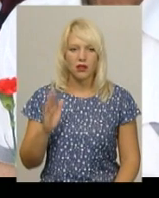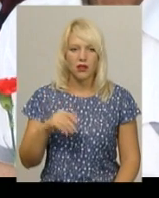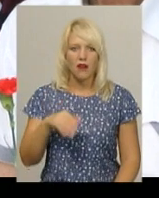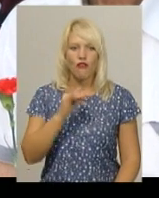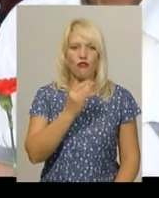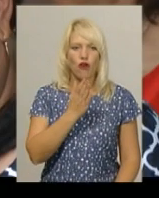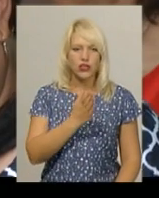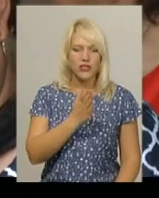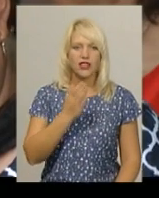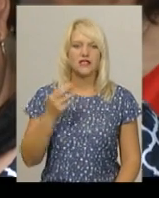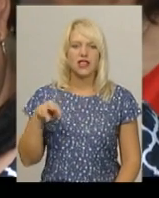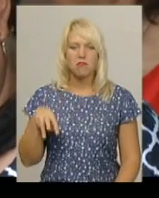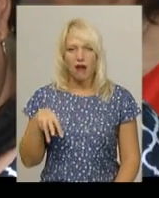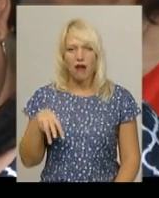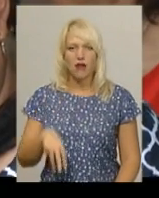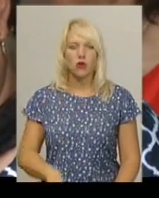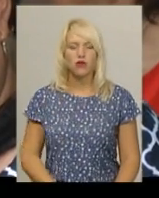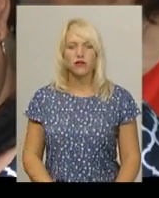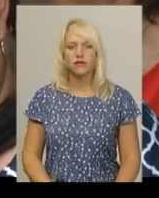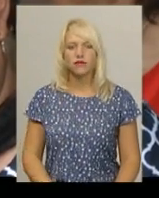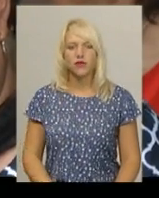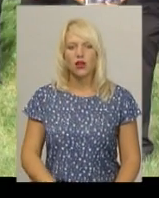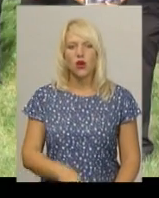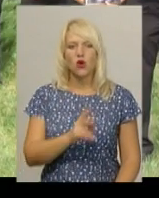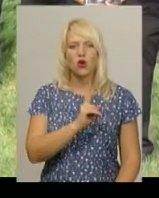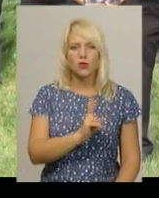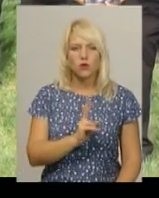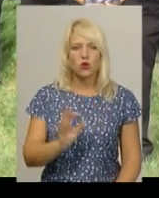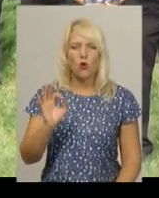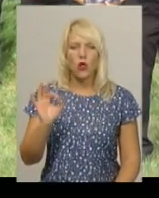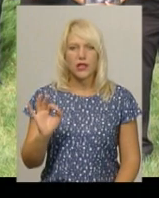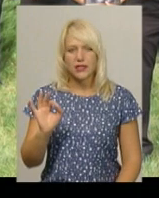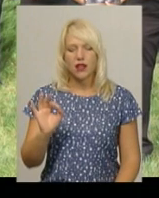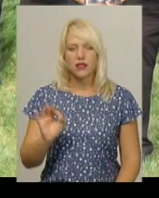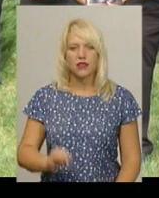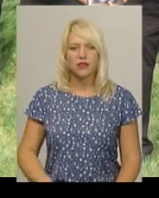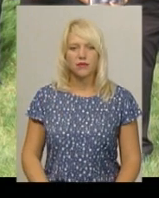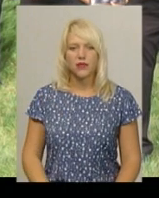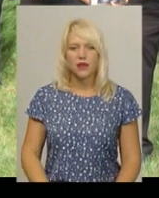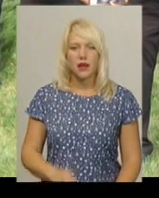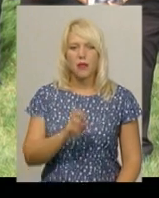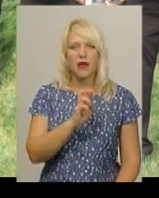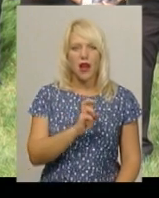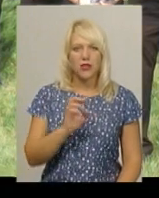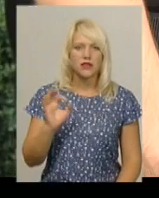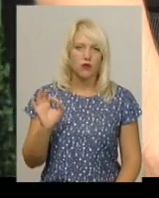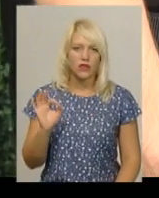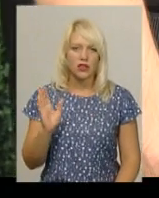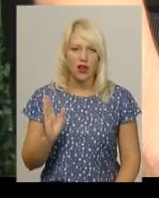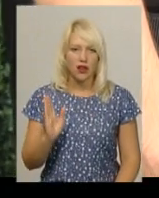Войцехівський Михайло, Кучарчук Олександр, Білянський Віталій,